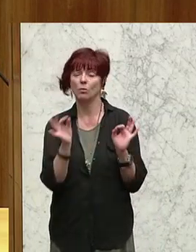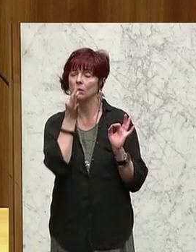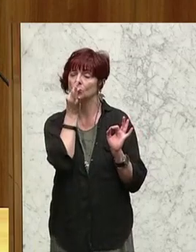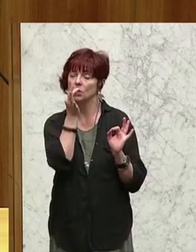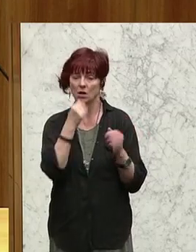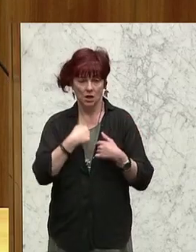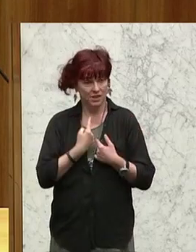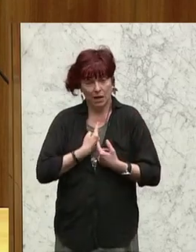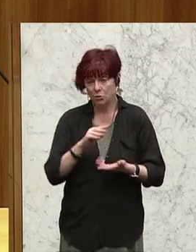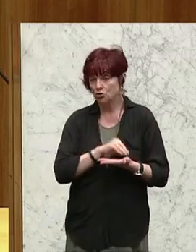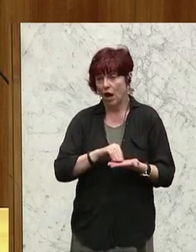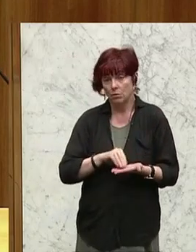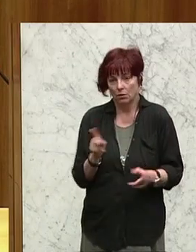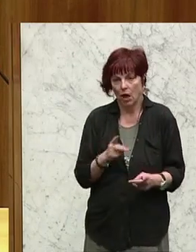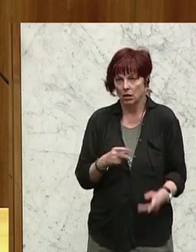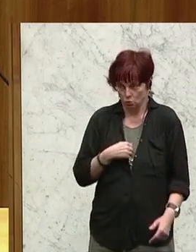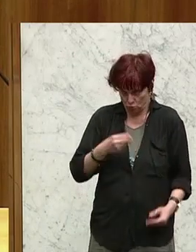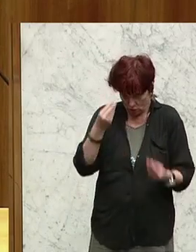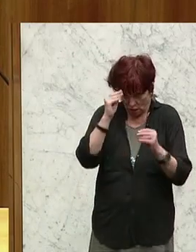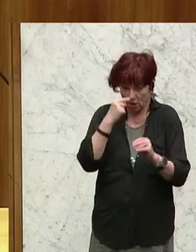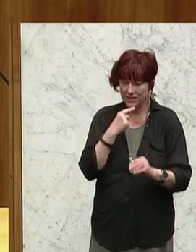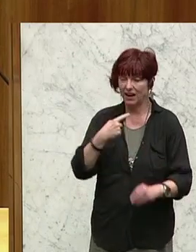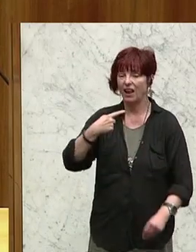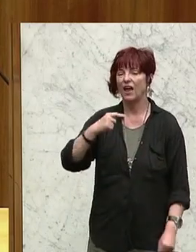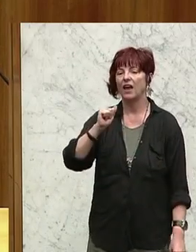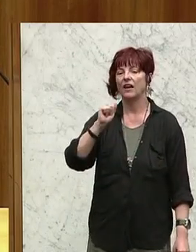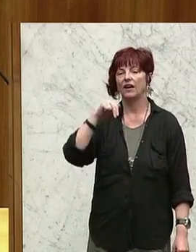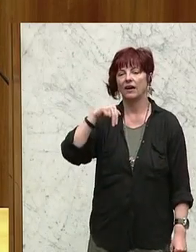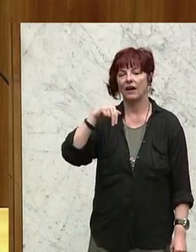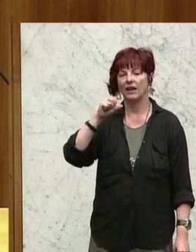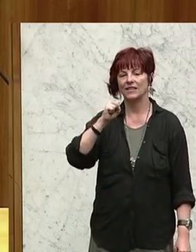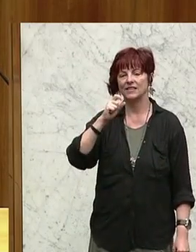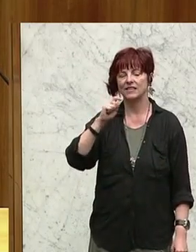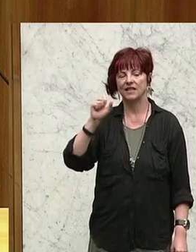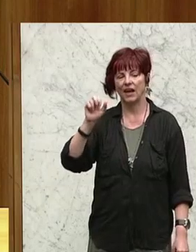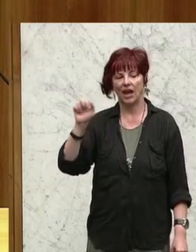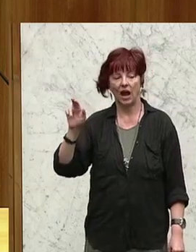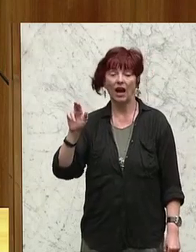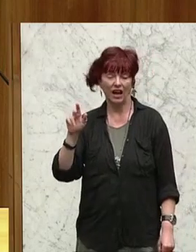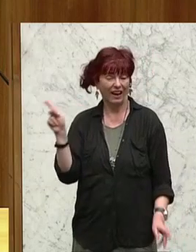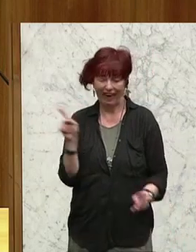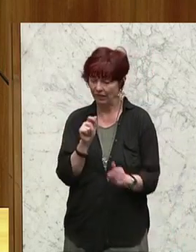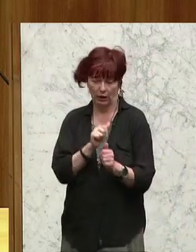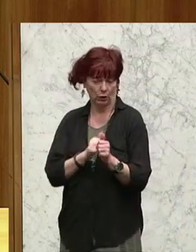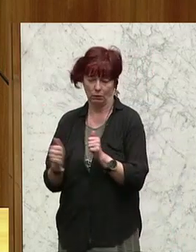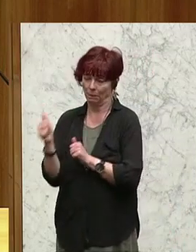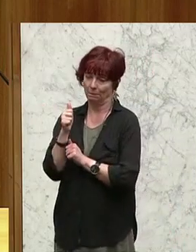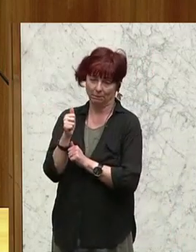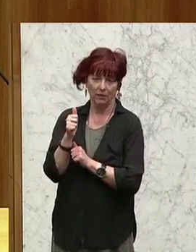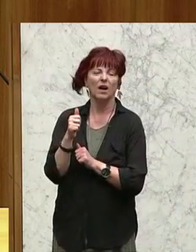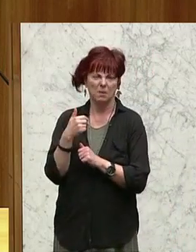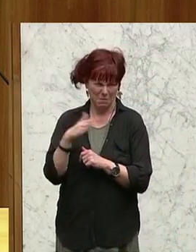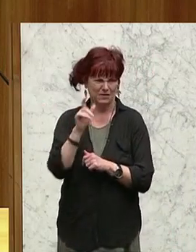Ja, das gebe ich ehrlich zu. Gansterer ist unschlagbar, aber auch für die meisten hier im Saal, würde ich einmal sagen. Aber hören Sie gut zu.